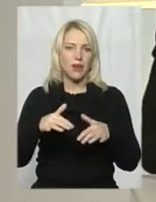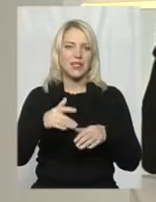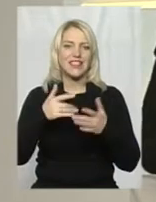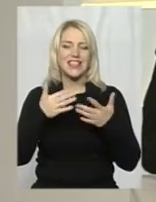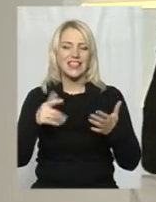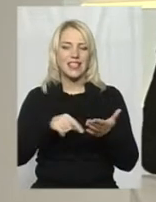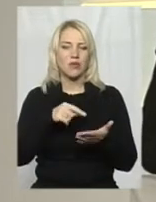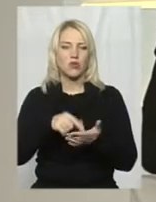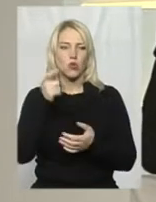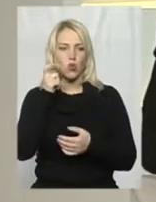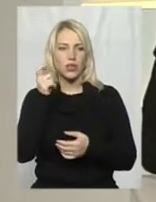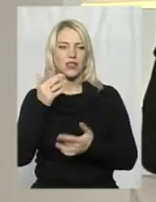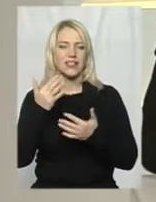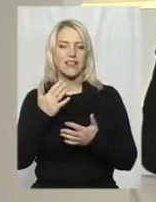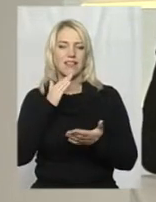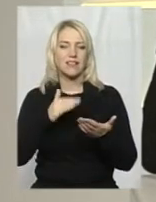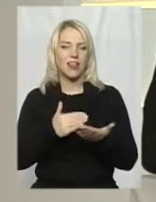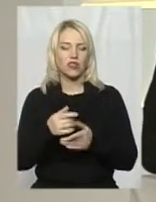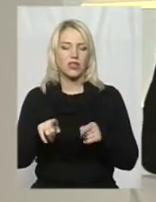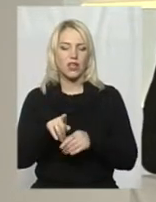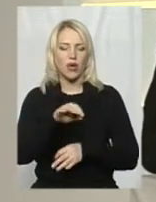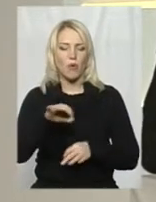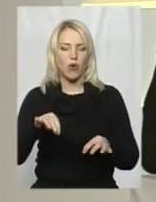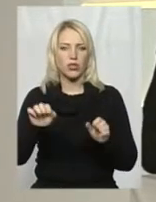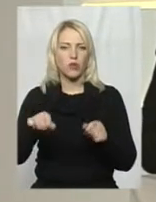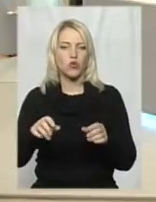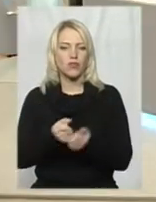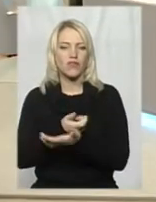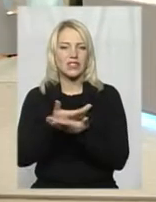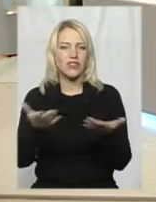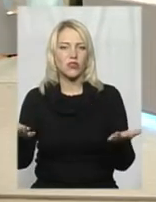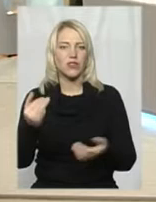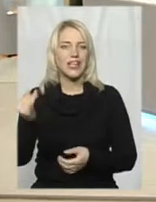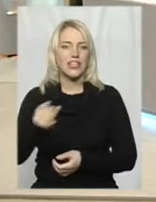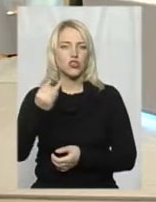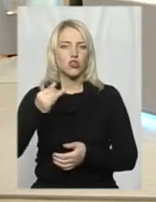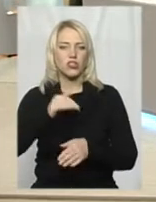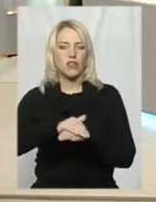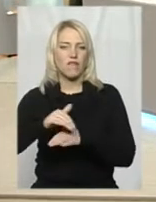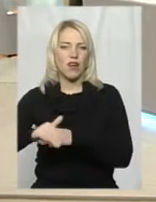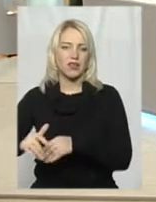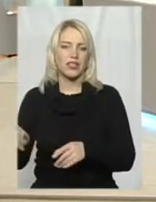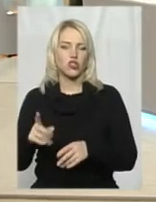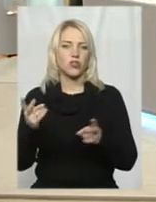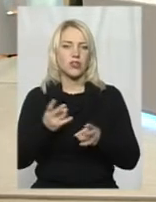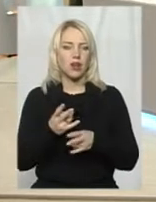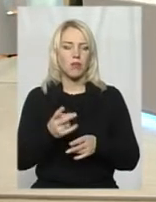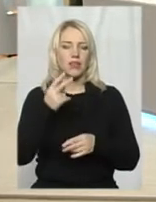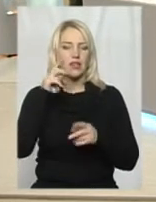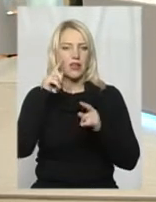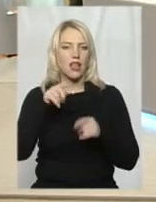Наскільки якісно такі проекти можуть висвітлювати історичні факти? На що передусім слід звертати увагу